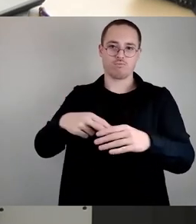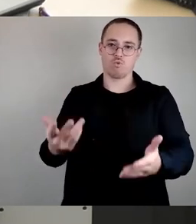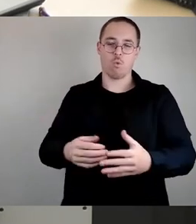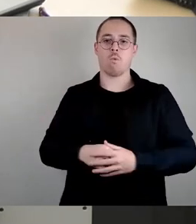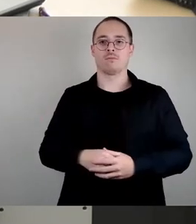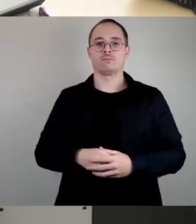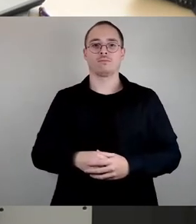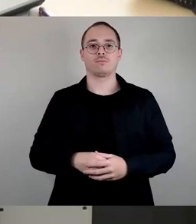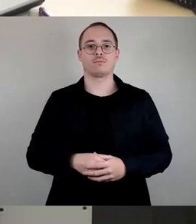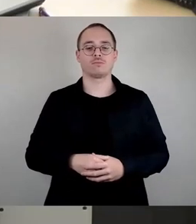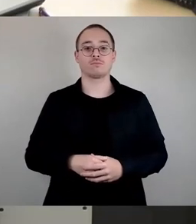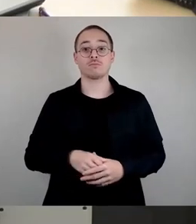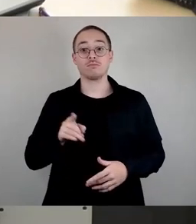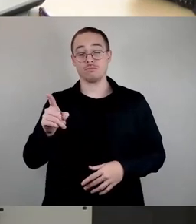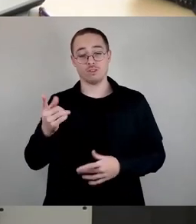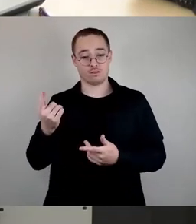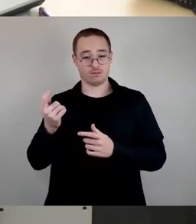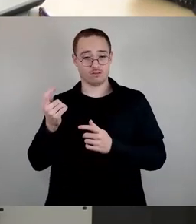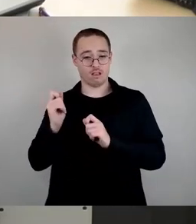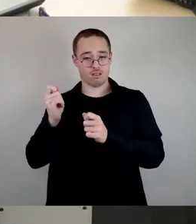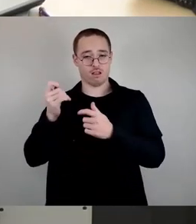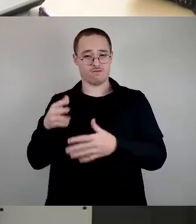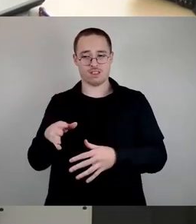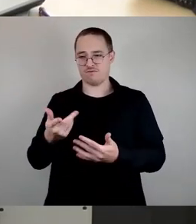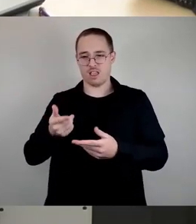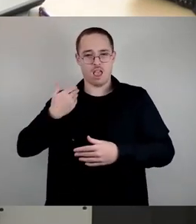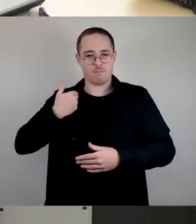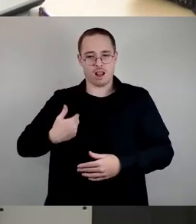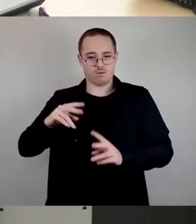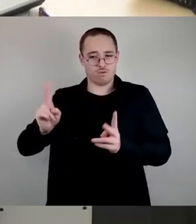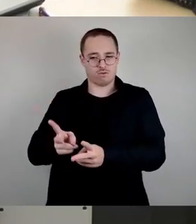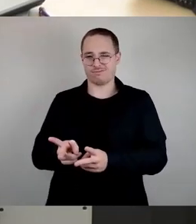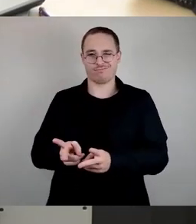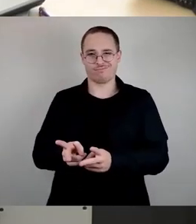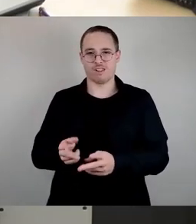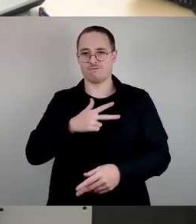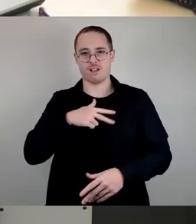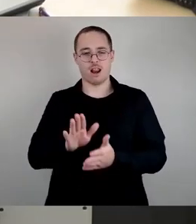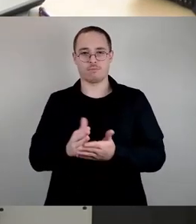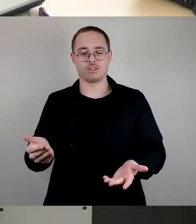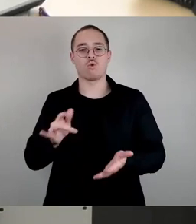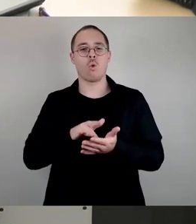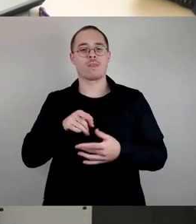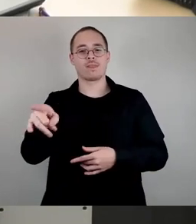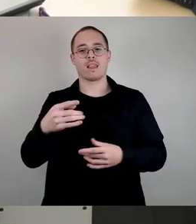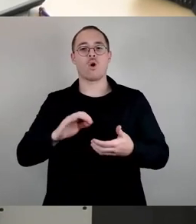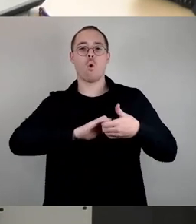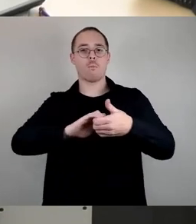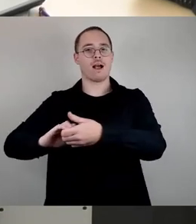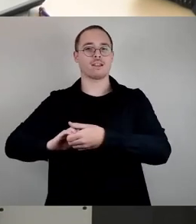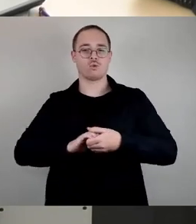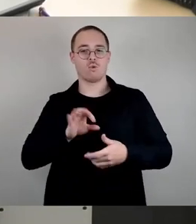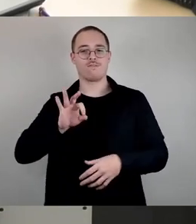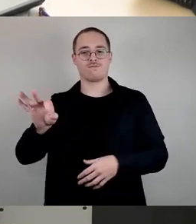bringt keine Entlastung, da sie in Kooperationen mit der Neustadt mit der 148. Grundschule gegangen ist und